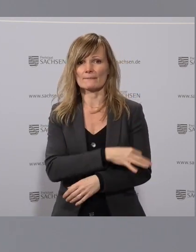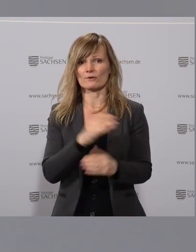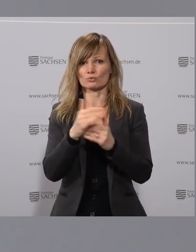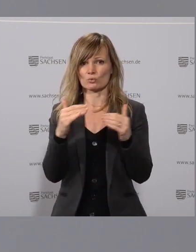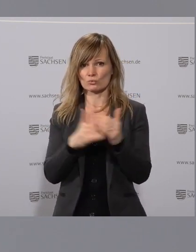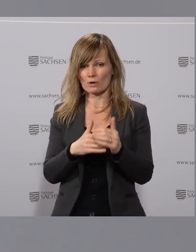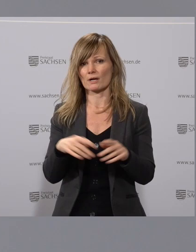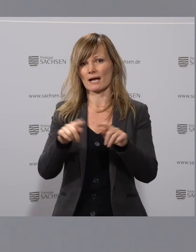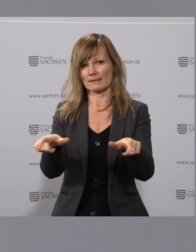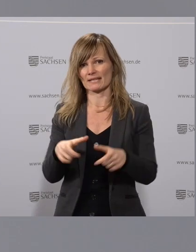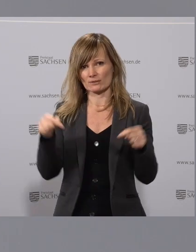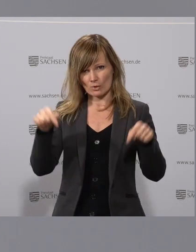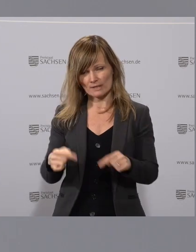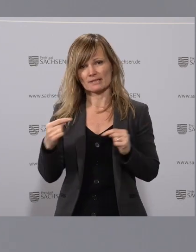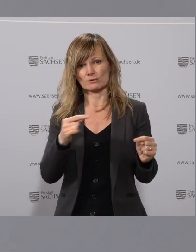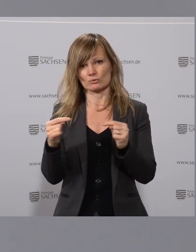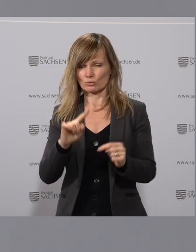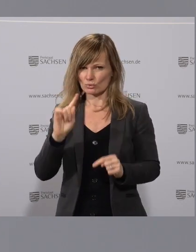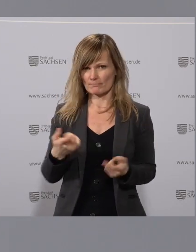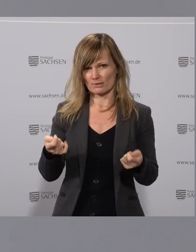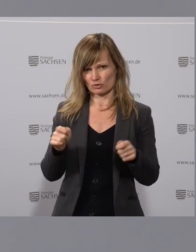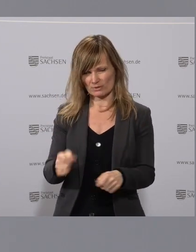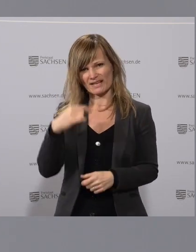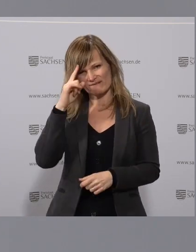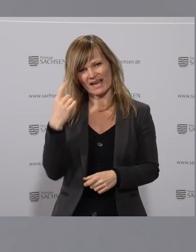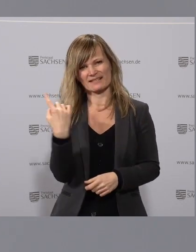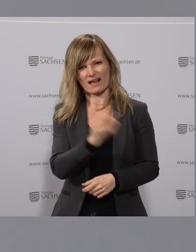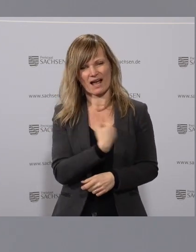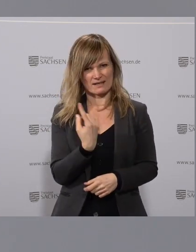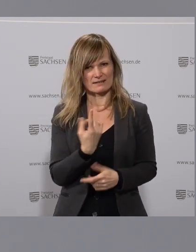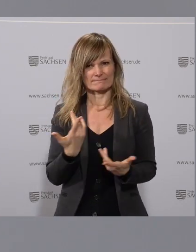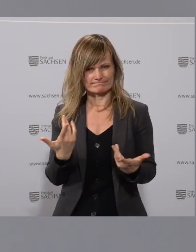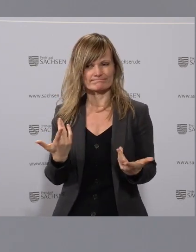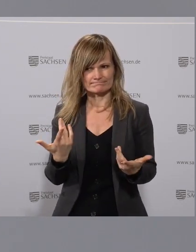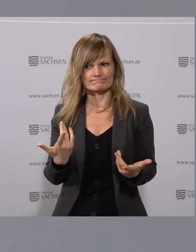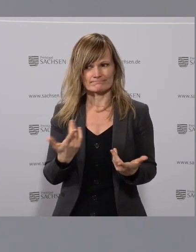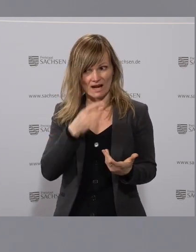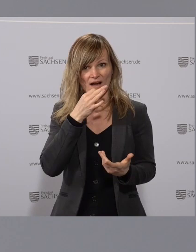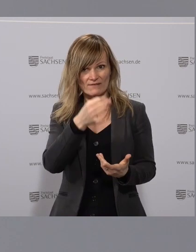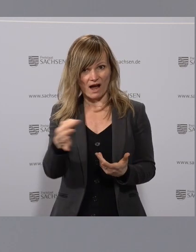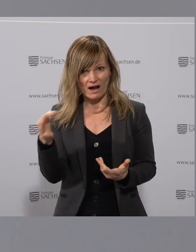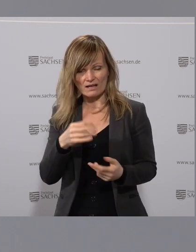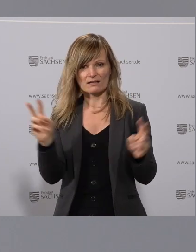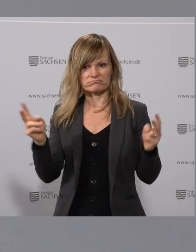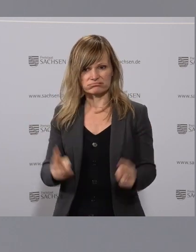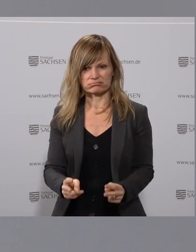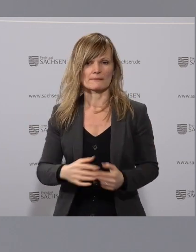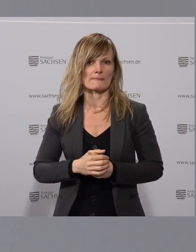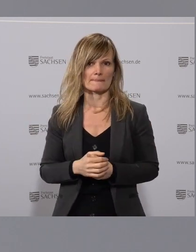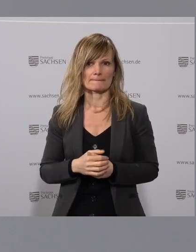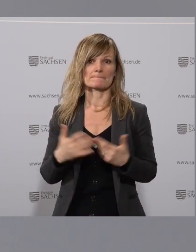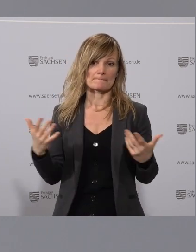heute nochmal diskutiert und auch beschlossen. Wir wissen alle, dass die Nachfrage natürlich weiter deutlich zurückgegangen ist.